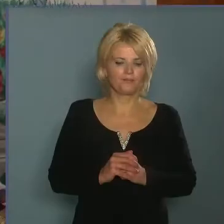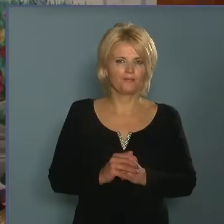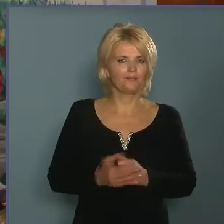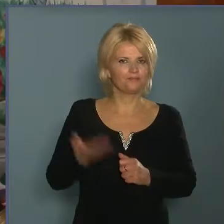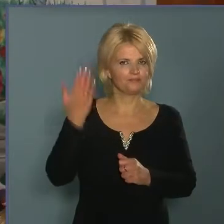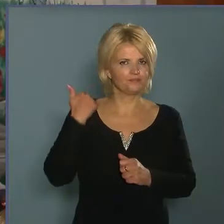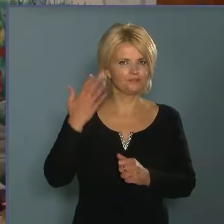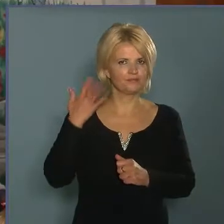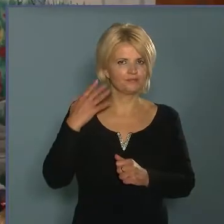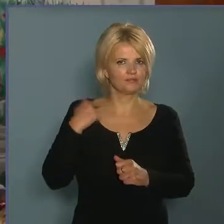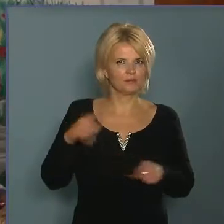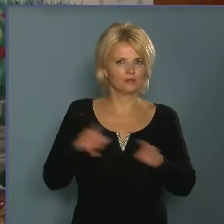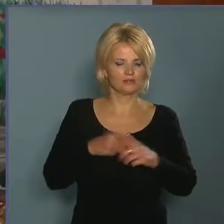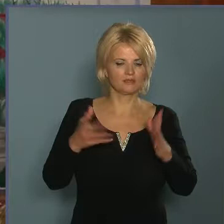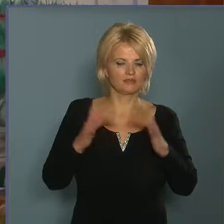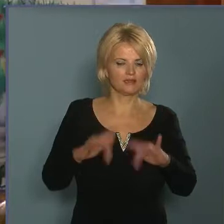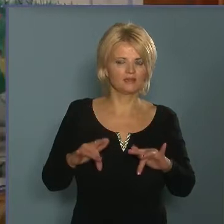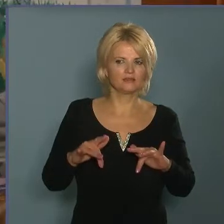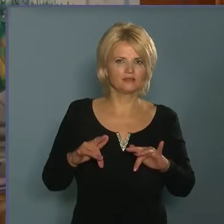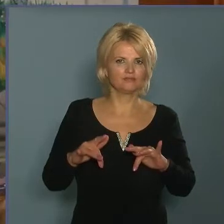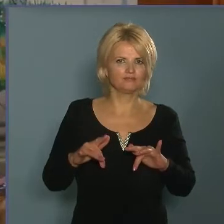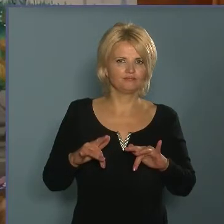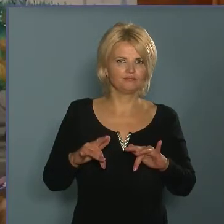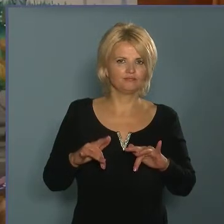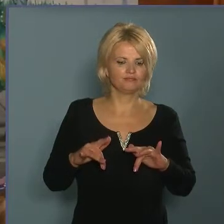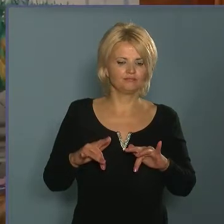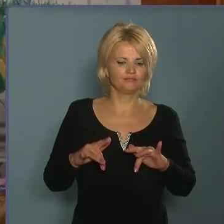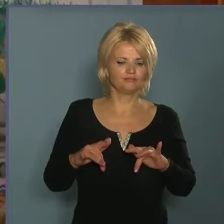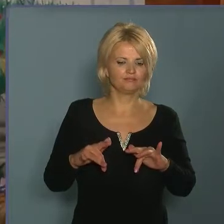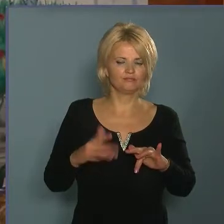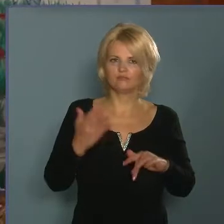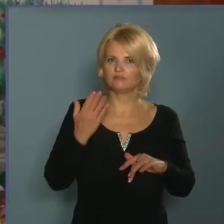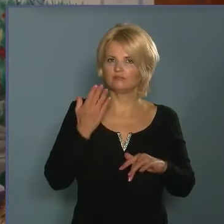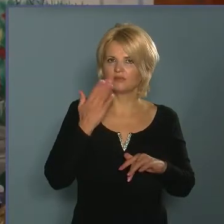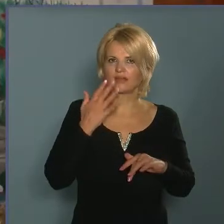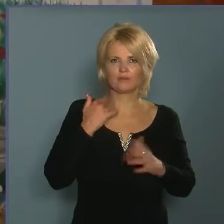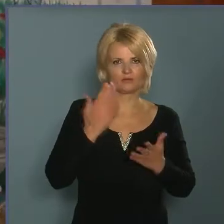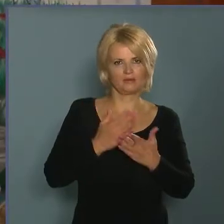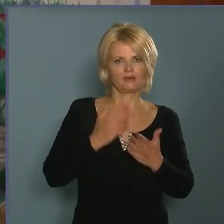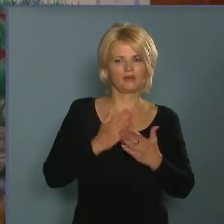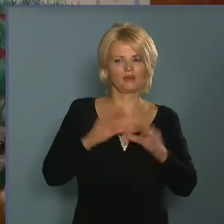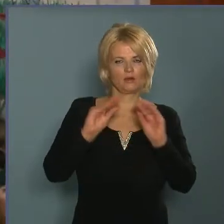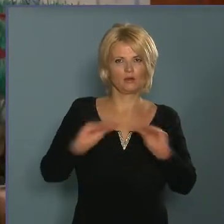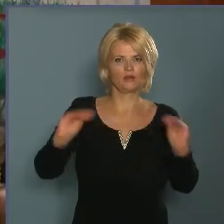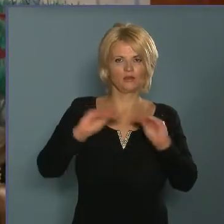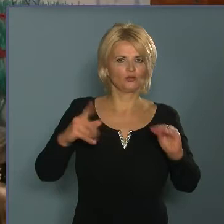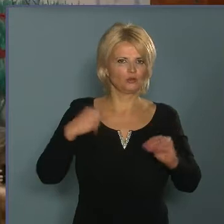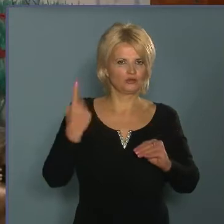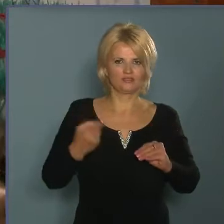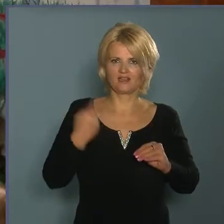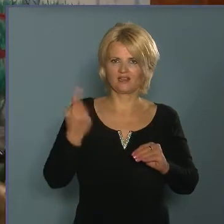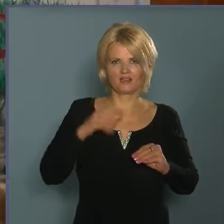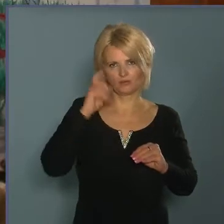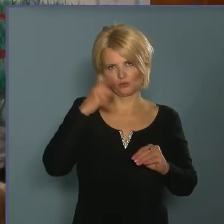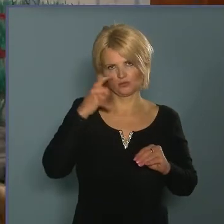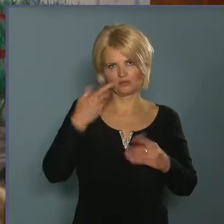Volt egy olyan helyiségünk, amelynek a használata már nem volt aktuális. Oktatóteremnek használtuk ezt korábban, ennek az